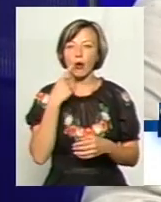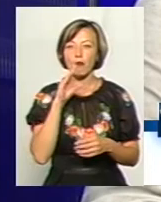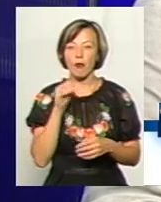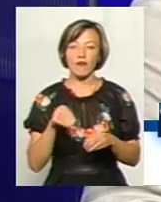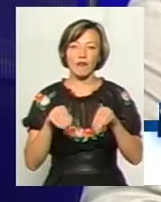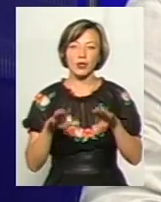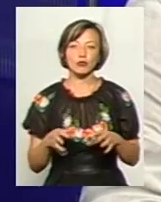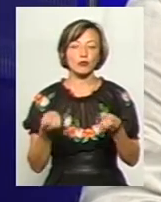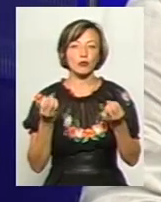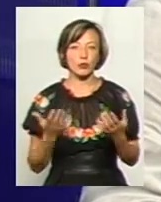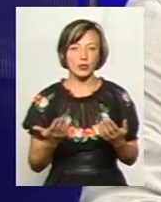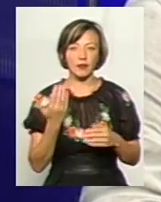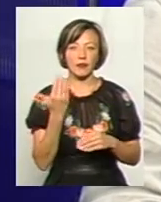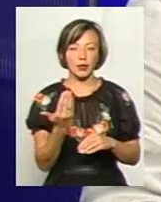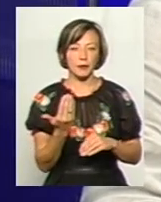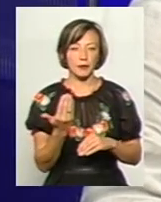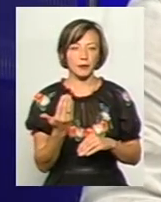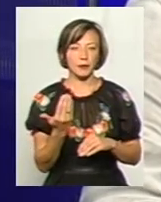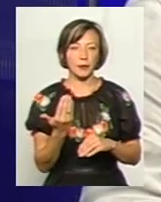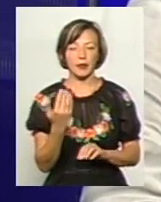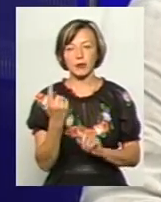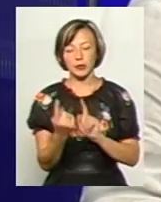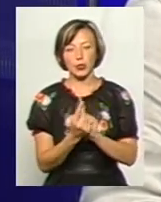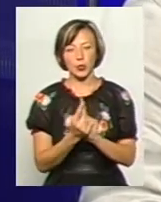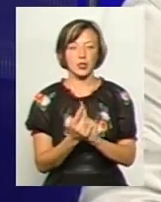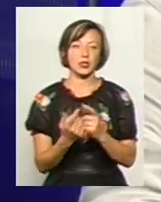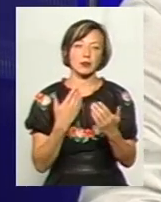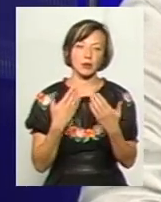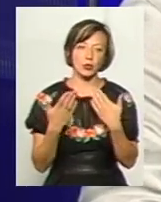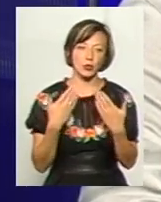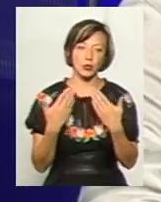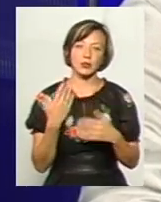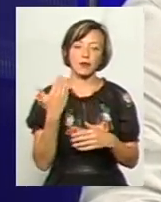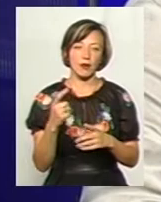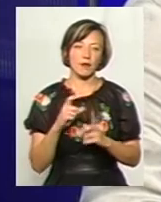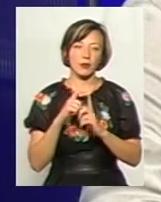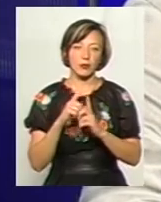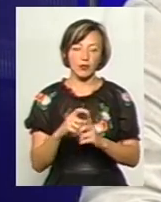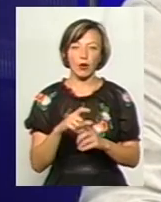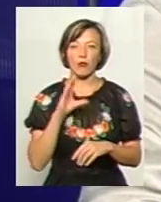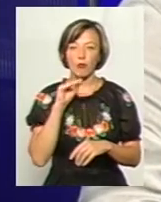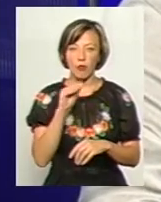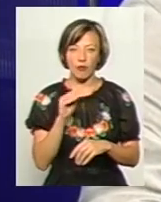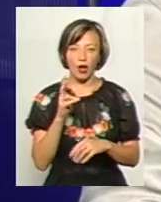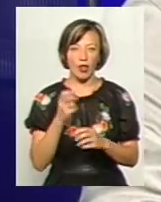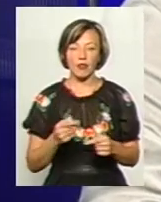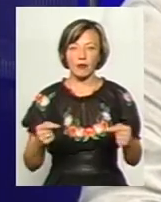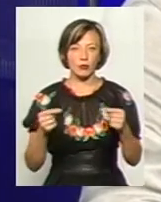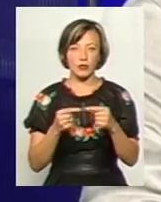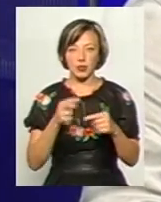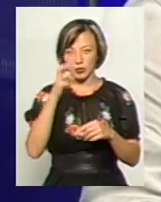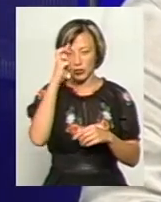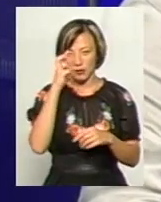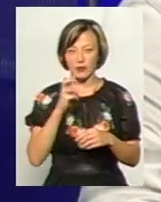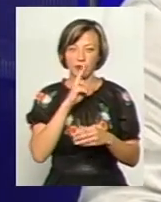Ви підходите, спілкуєтесь, і вам відповідають мовою, яка не відповідає державною.